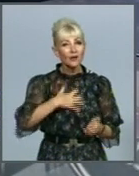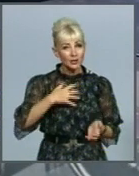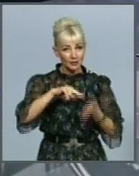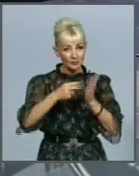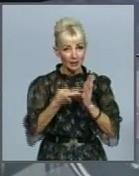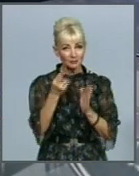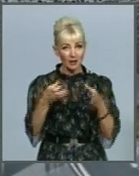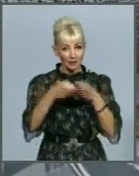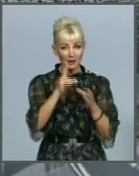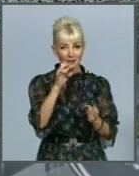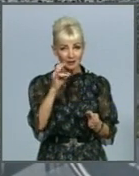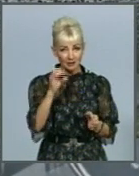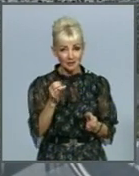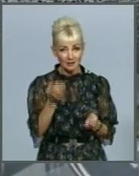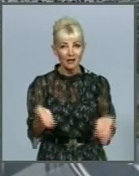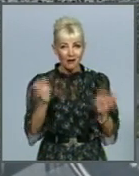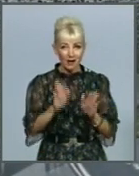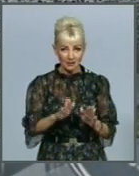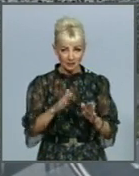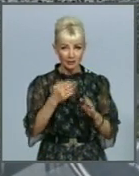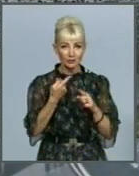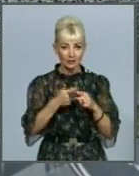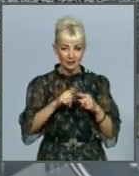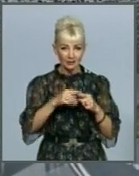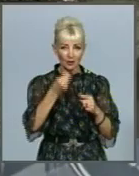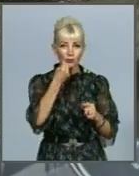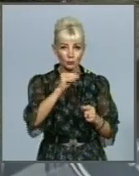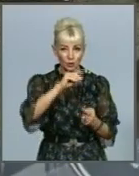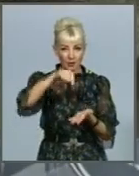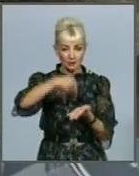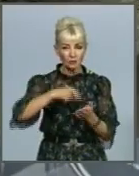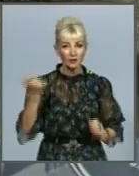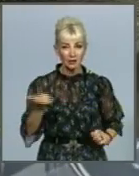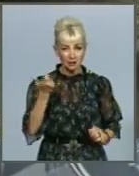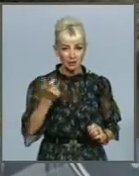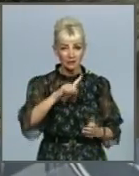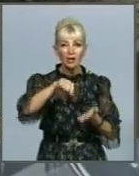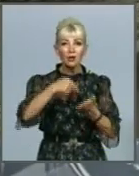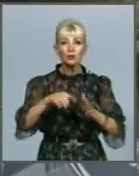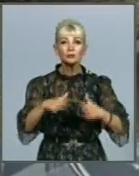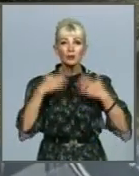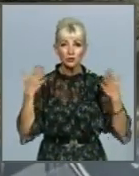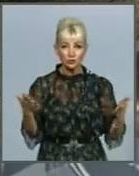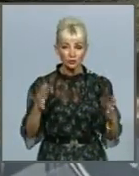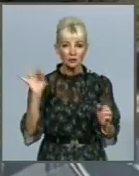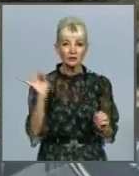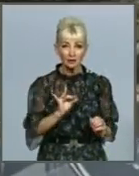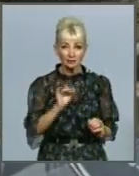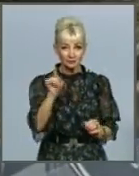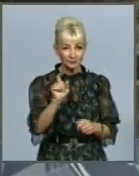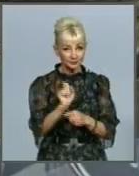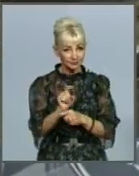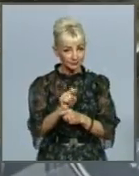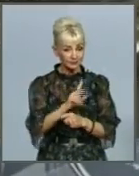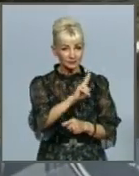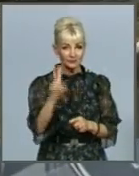Кернеса залишається оновлення комунального господарства. Город большой, і те задачи,